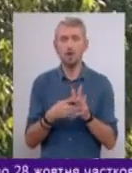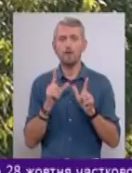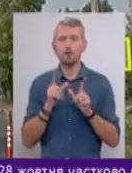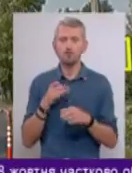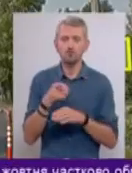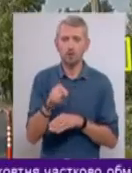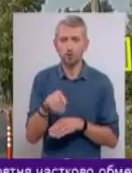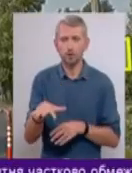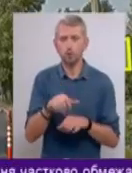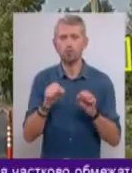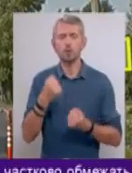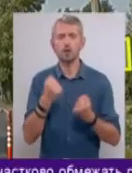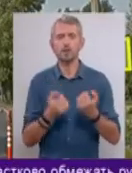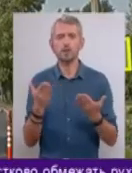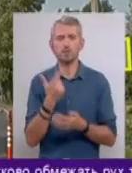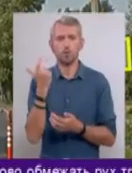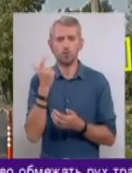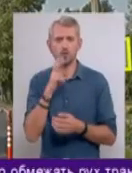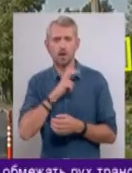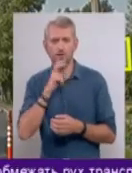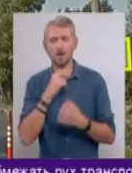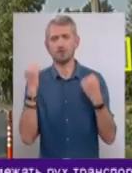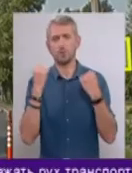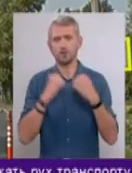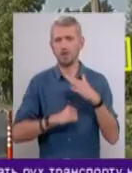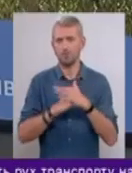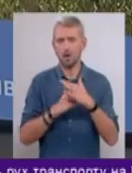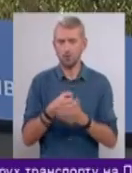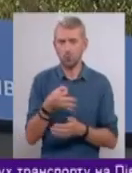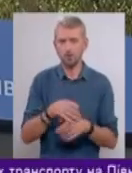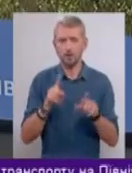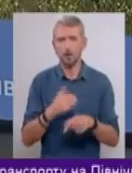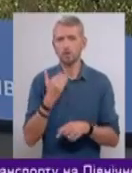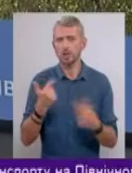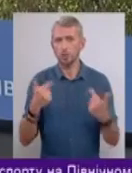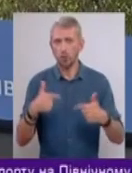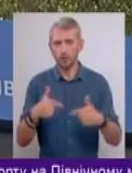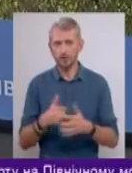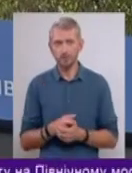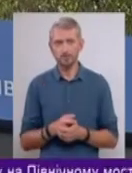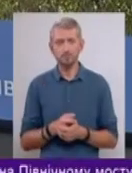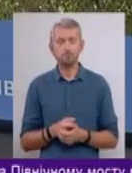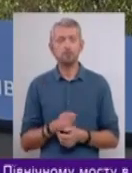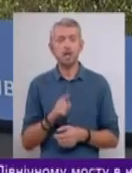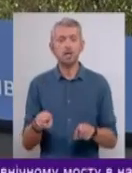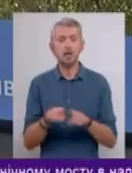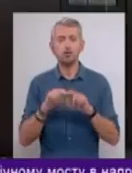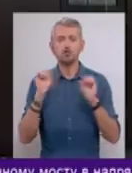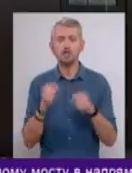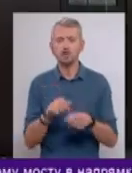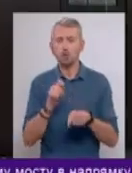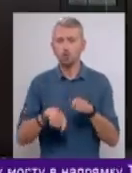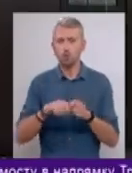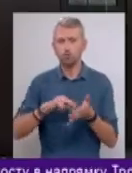на його територію можуть автівки, якими володіють кафе та спортивні бази острова, а також їхні гості. До слова, такий швидкісний контроль